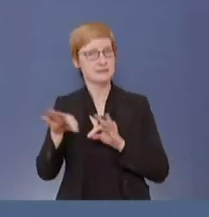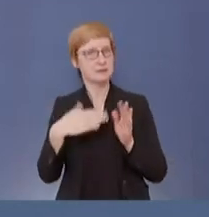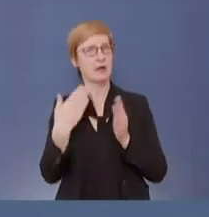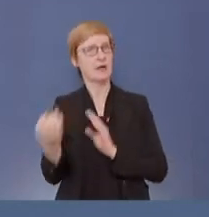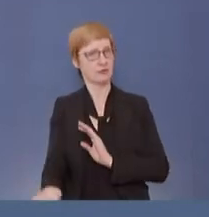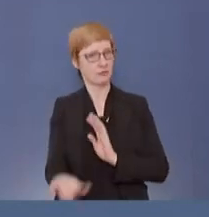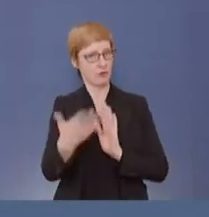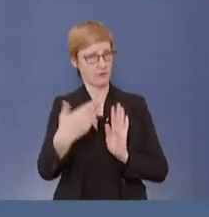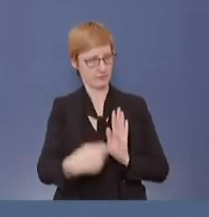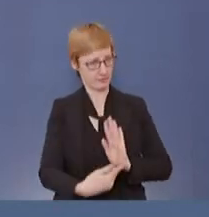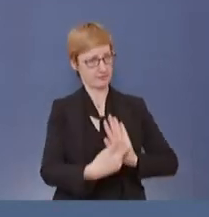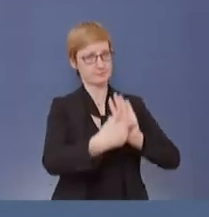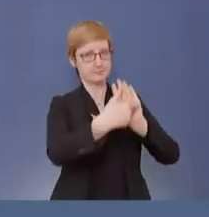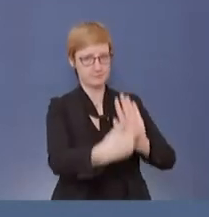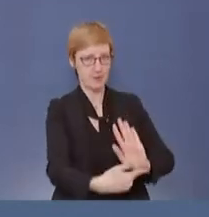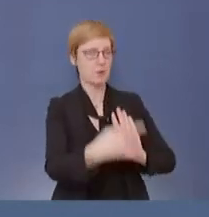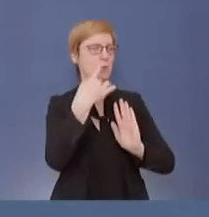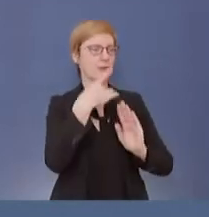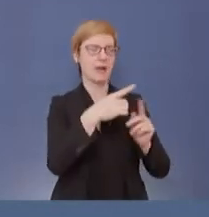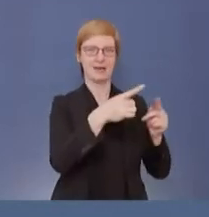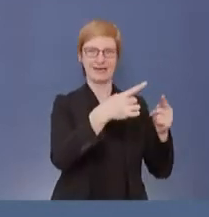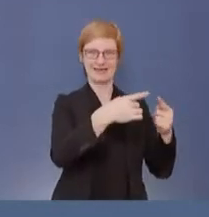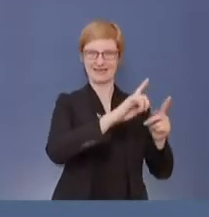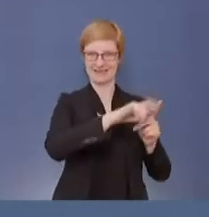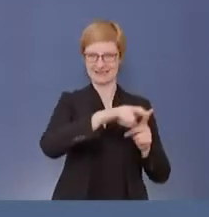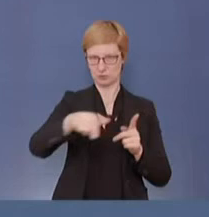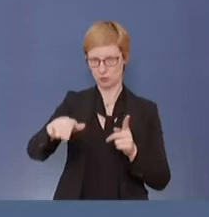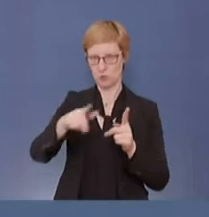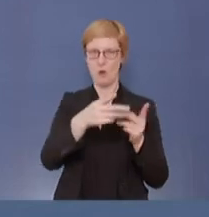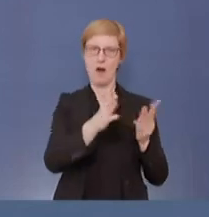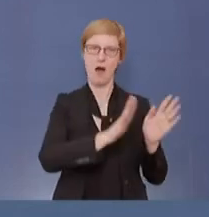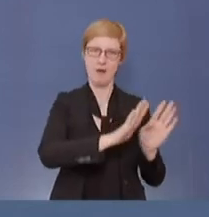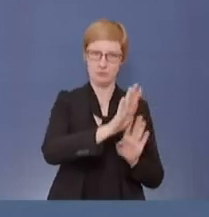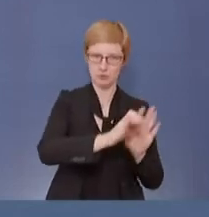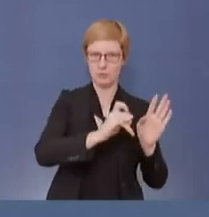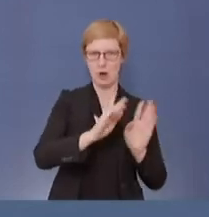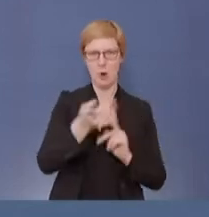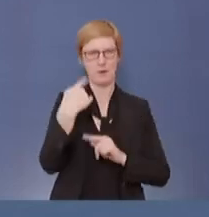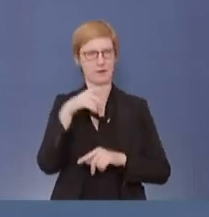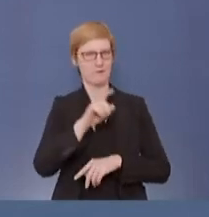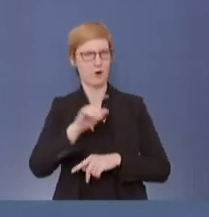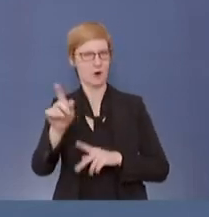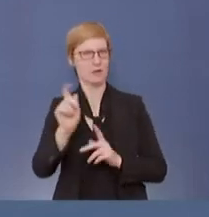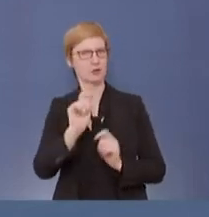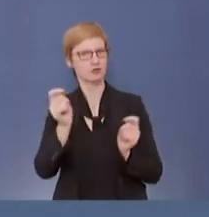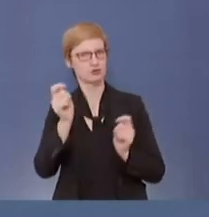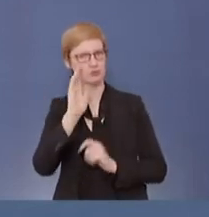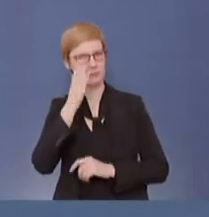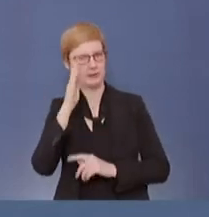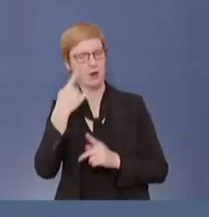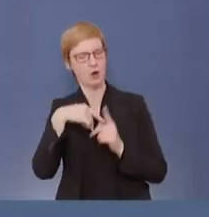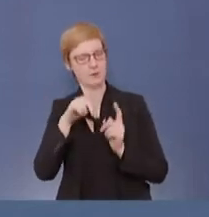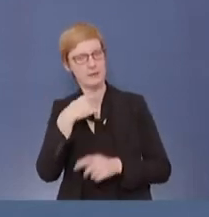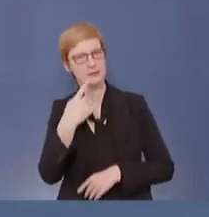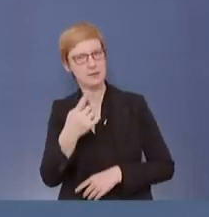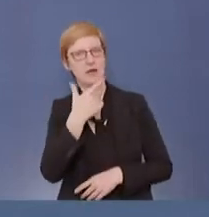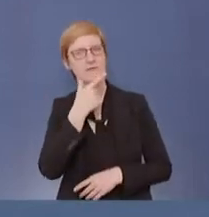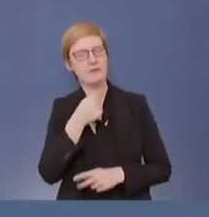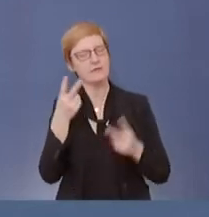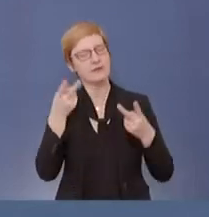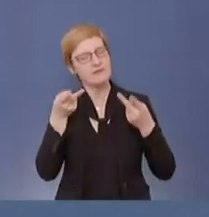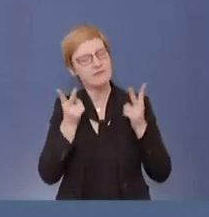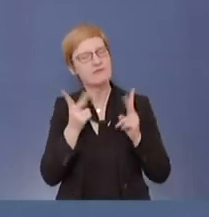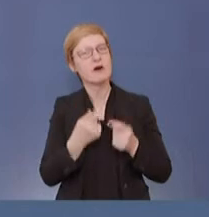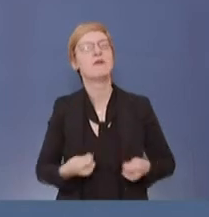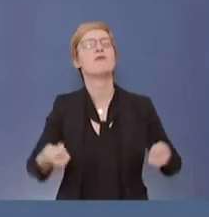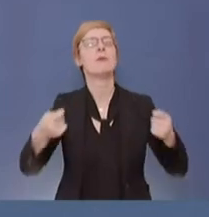jetzt in der Ressortabstimmung. Dazu hat er sich auch noch einmal im Spiegel am Wochenende geäußert. Ihm geht es um einen verbindlichen Rechtsrahmen. will